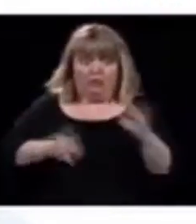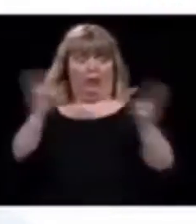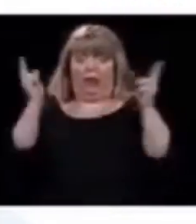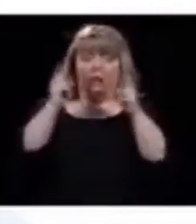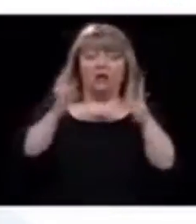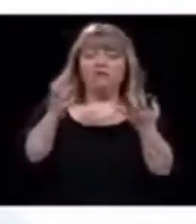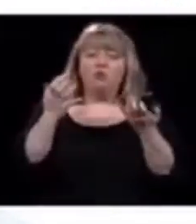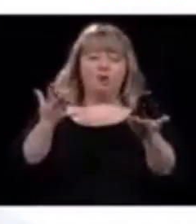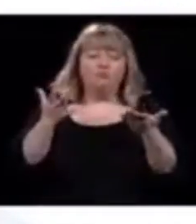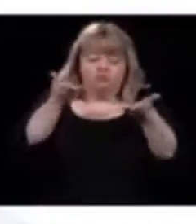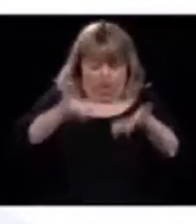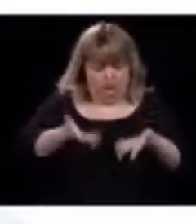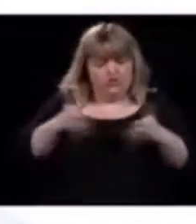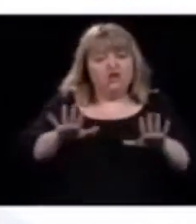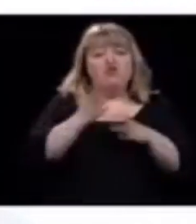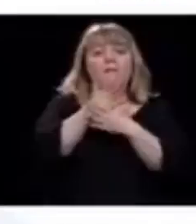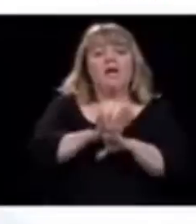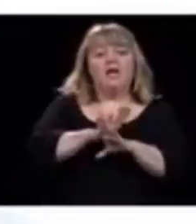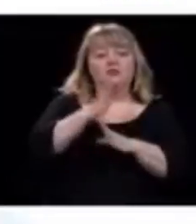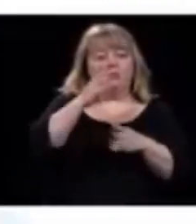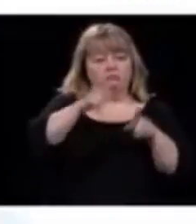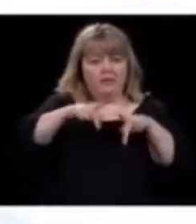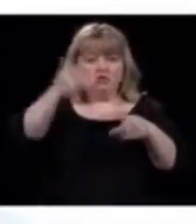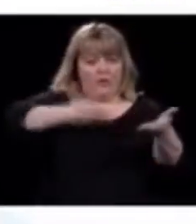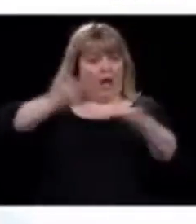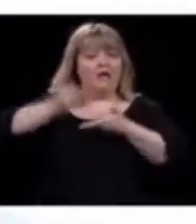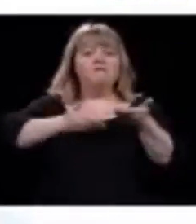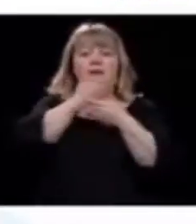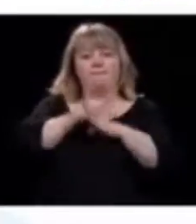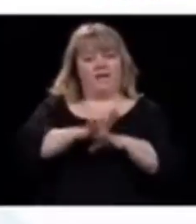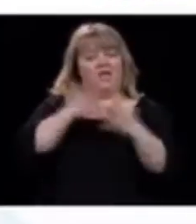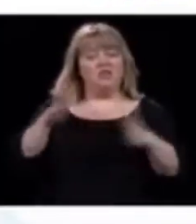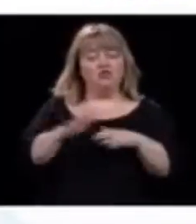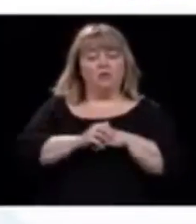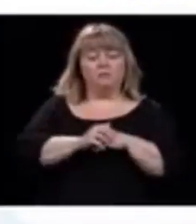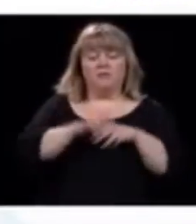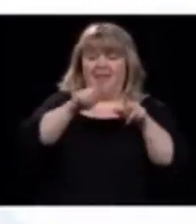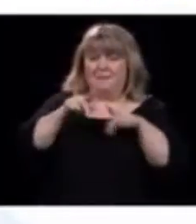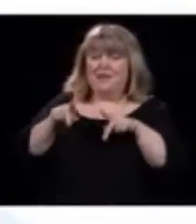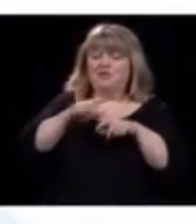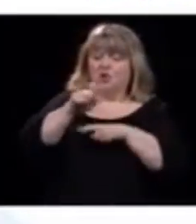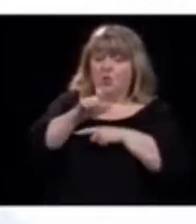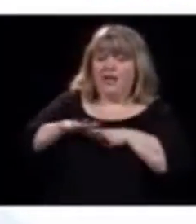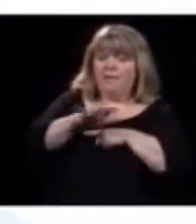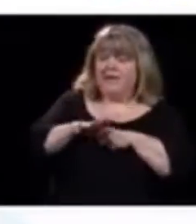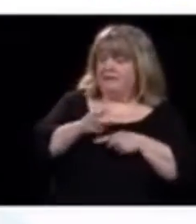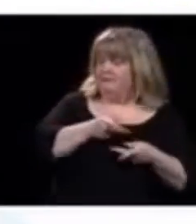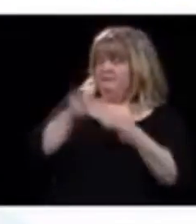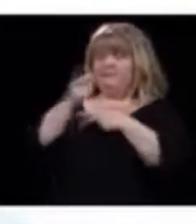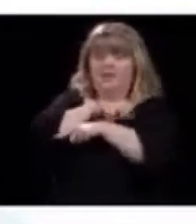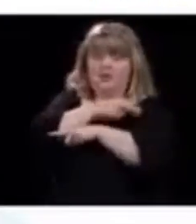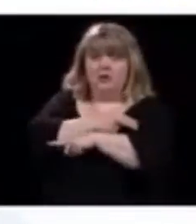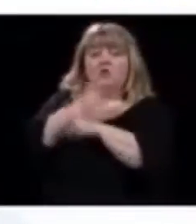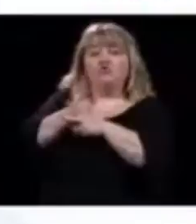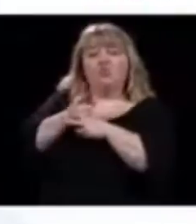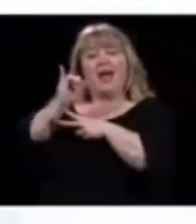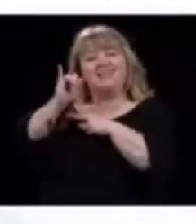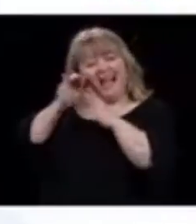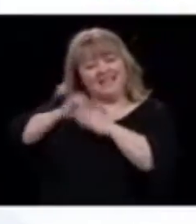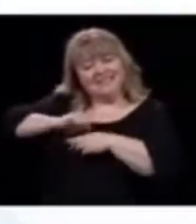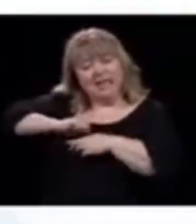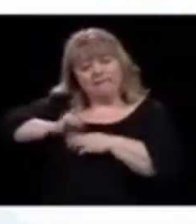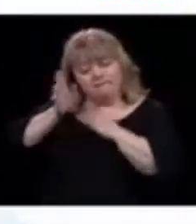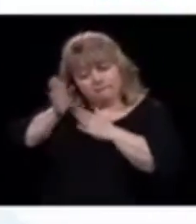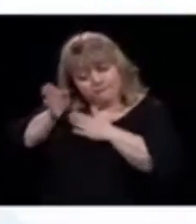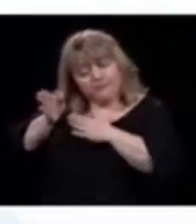On est prêt à recevoir du monde. Et au Québec, il y a des gens qui sont hospitalisés aux soins intensifs qui ne le seraient pas ailleurs. C'est qu'on décide,